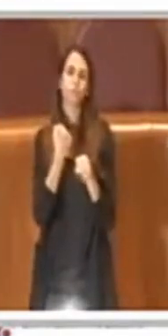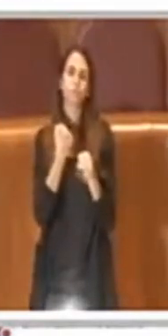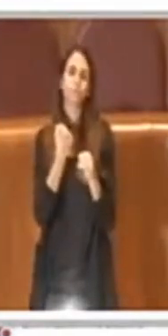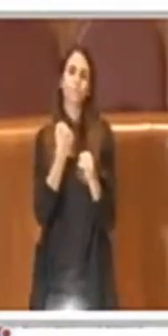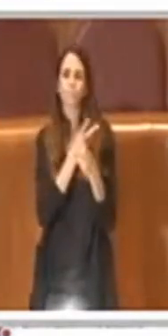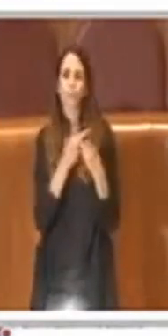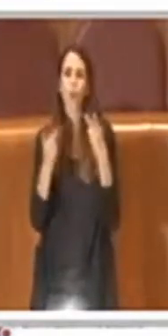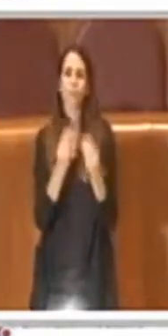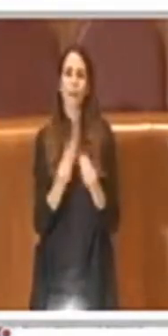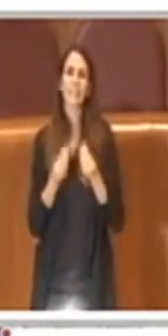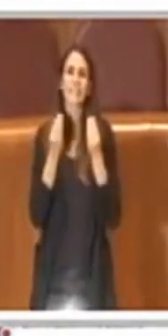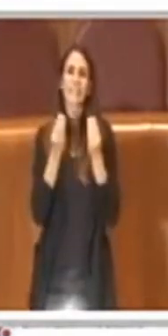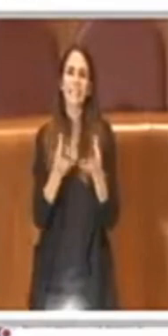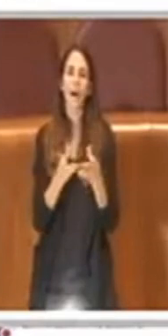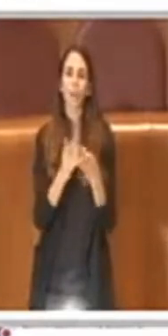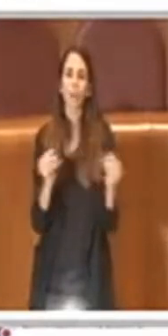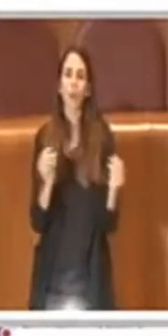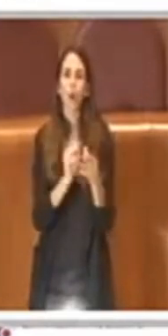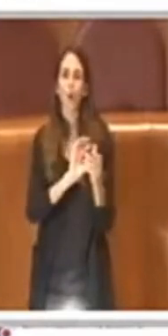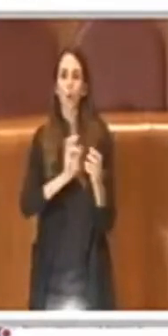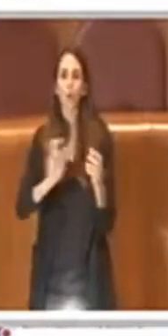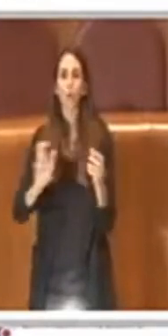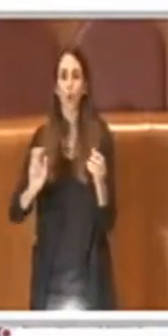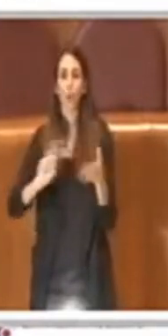soluzioni a questa problematica. Grazie.